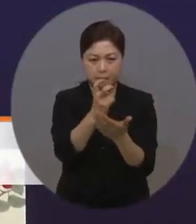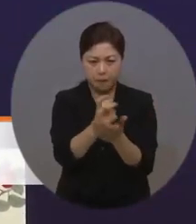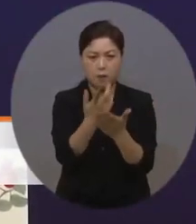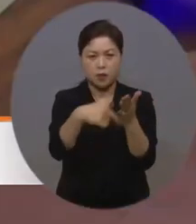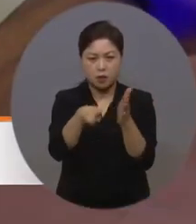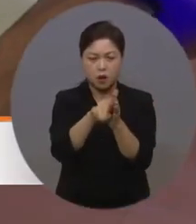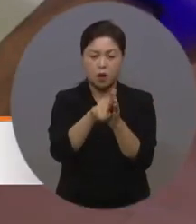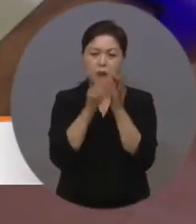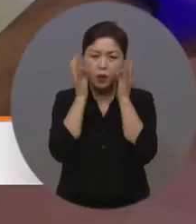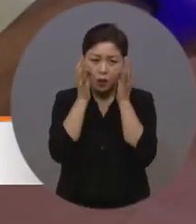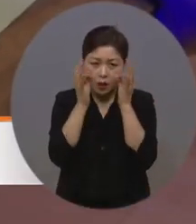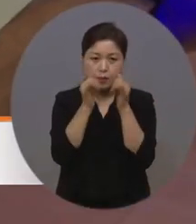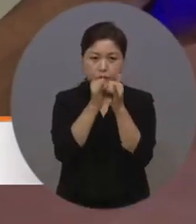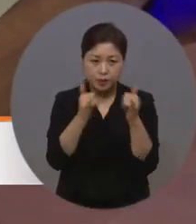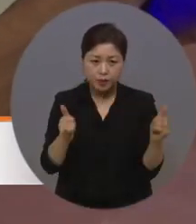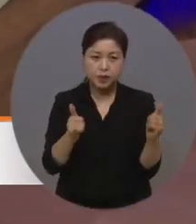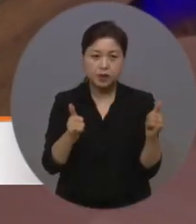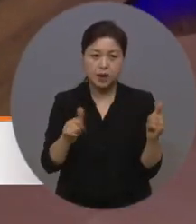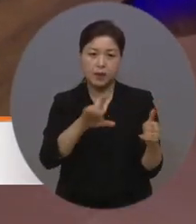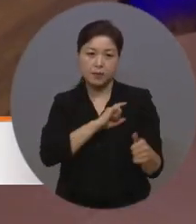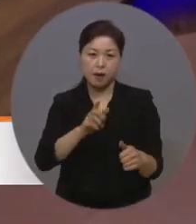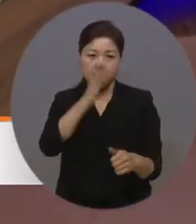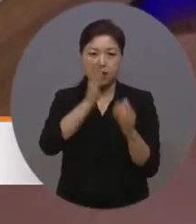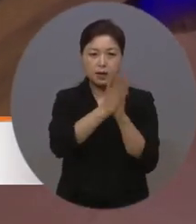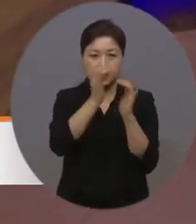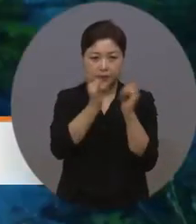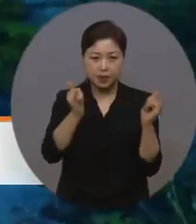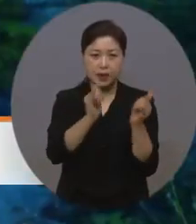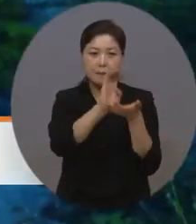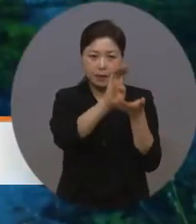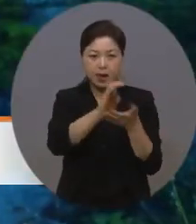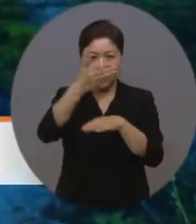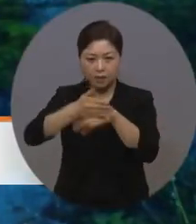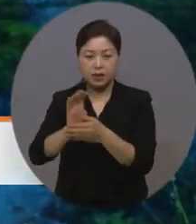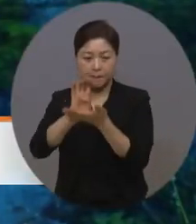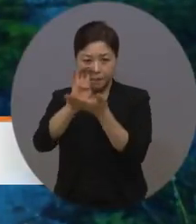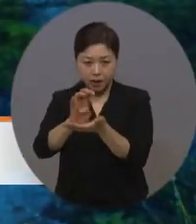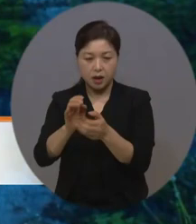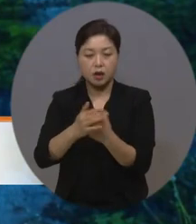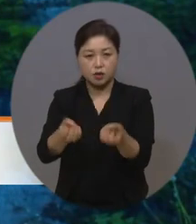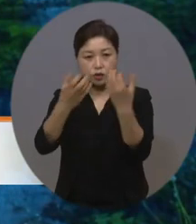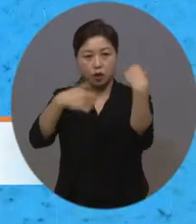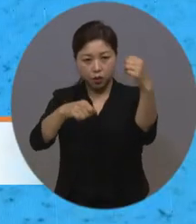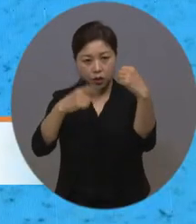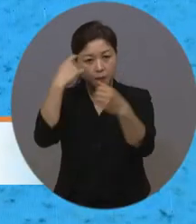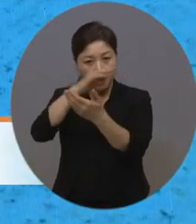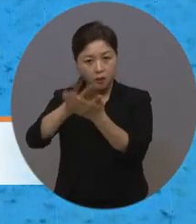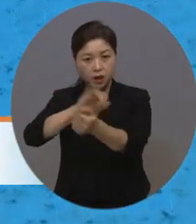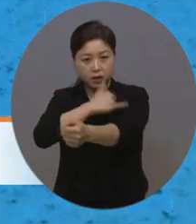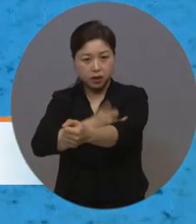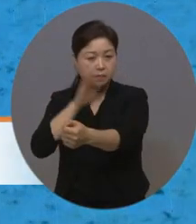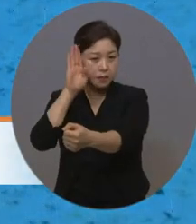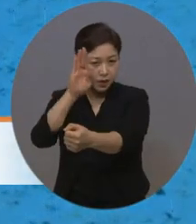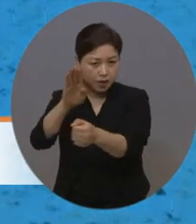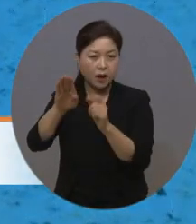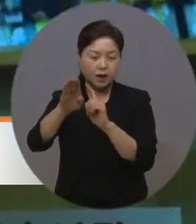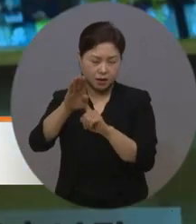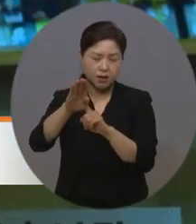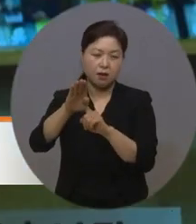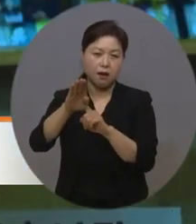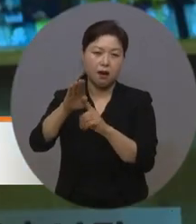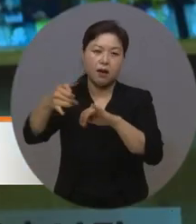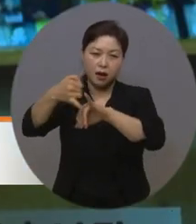대한 명예시민패와 감사패 수여와 축하공연, 평화와 인권의 미래 세대를 약속하는 희망 메시지